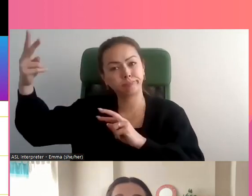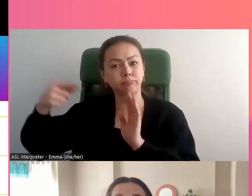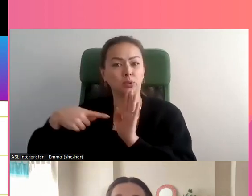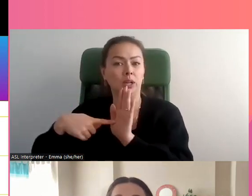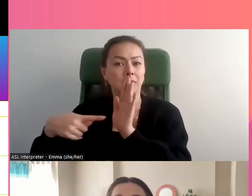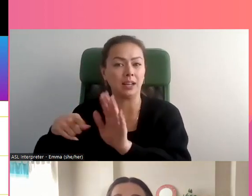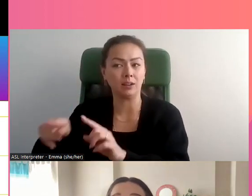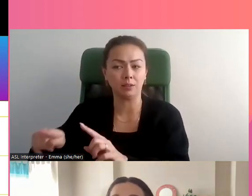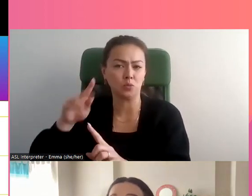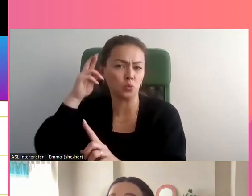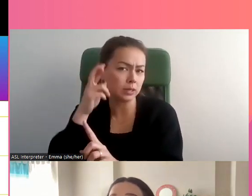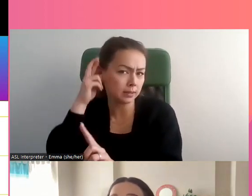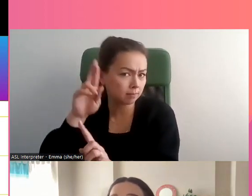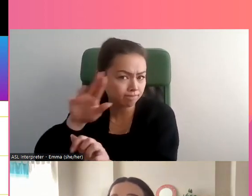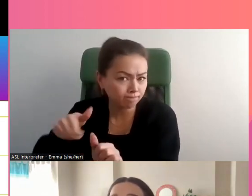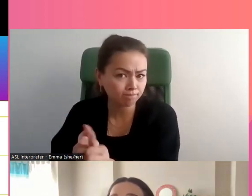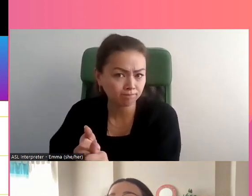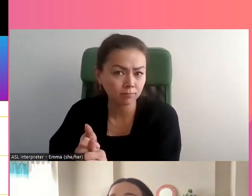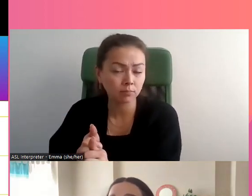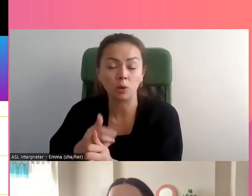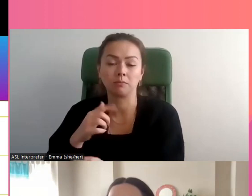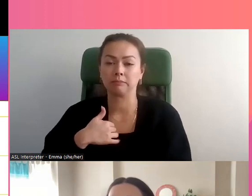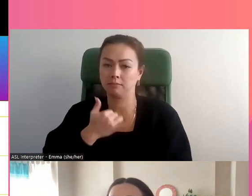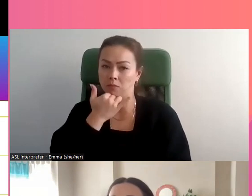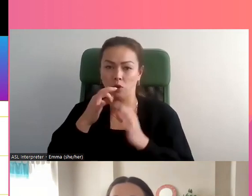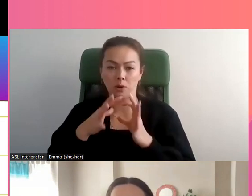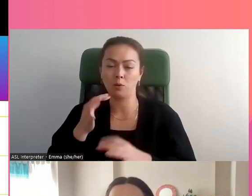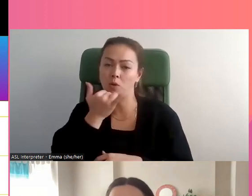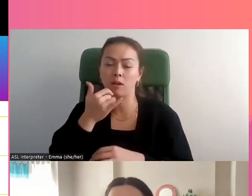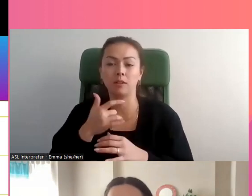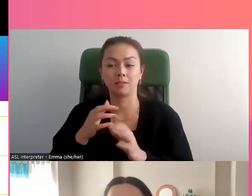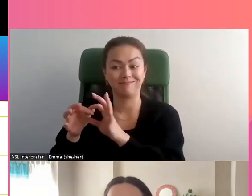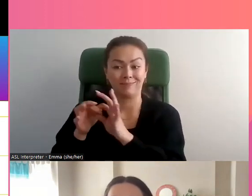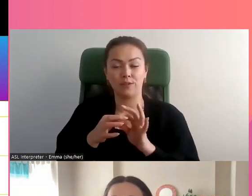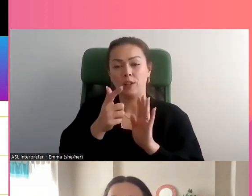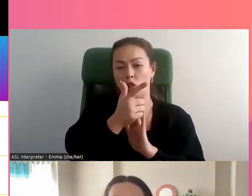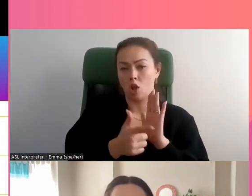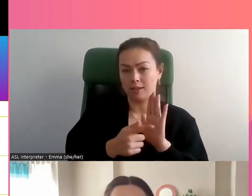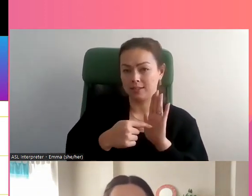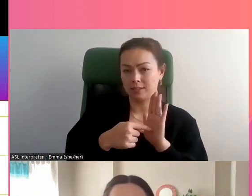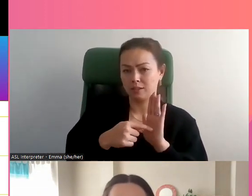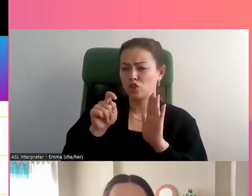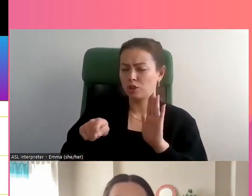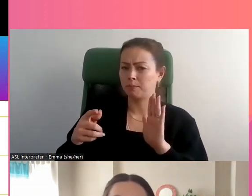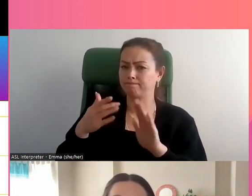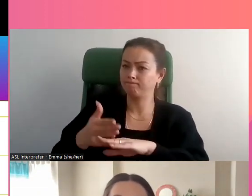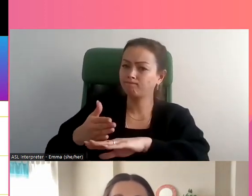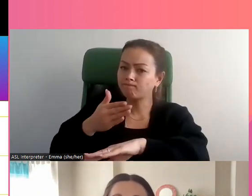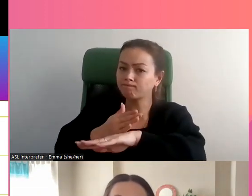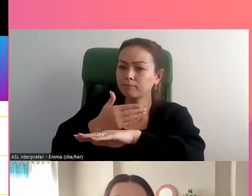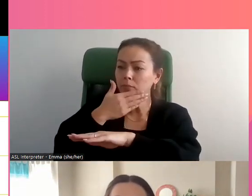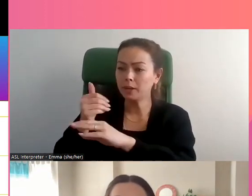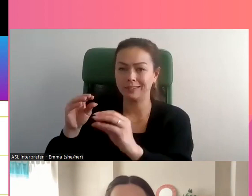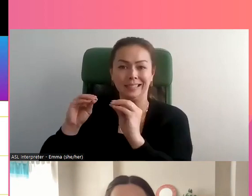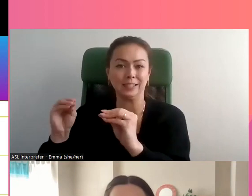en lien avec la VFS FT et qu'on pourrait mieux faire lorsqu'il s'agit d'éduquer les jeunes par rapport à ces lois et à leur